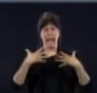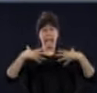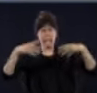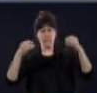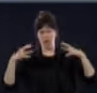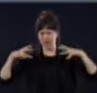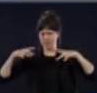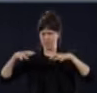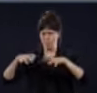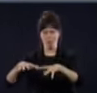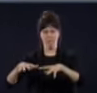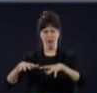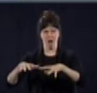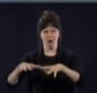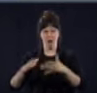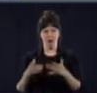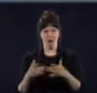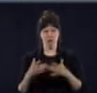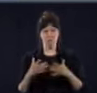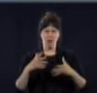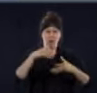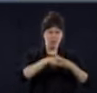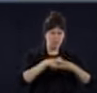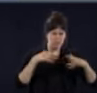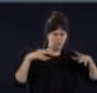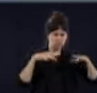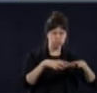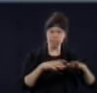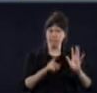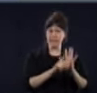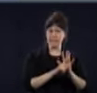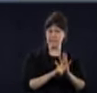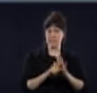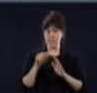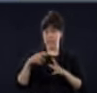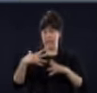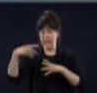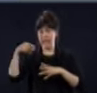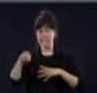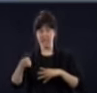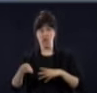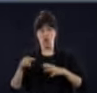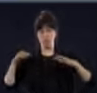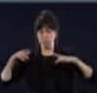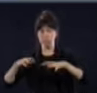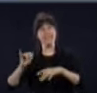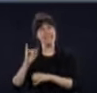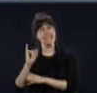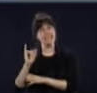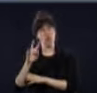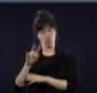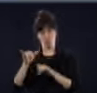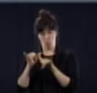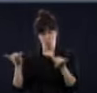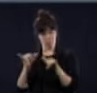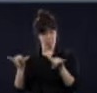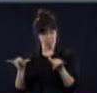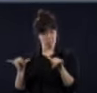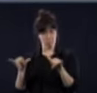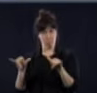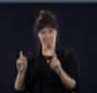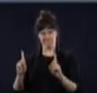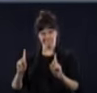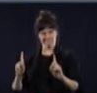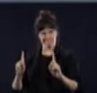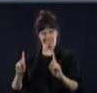c'est une distance minimale de 2 mètres et maintenue pour les personnes rassemblées. » juste pour être clair, en vertu du décret, est-ce que si on